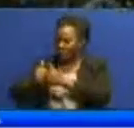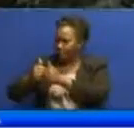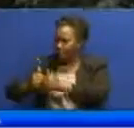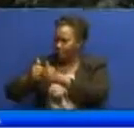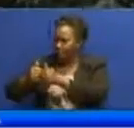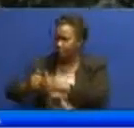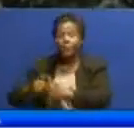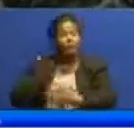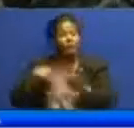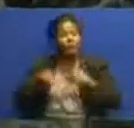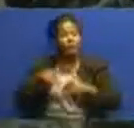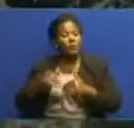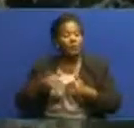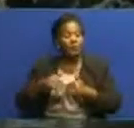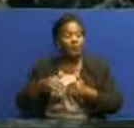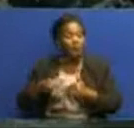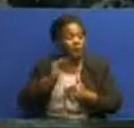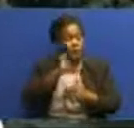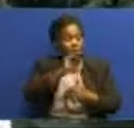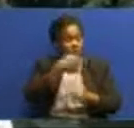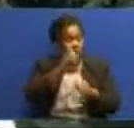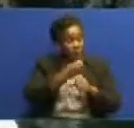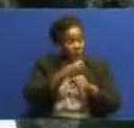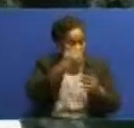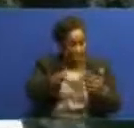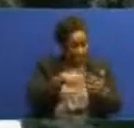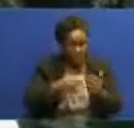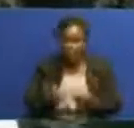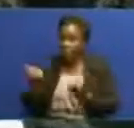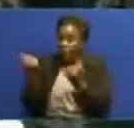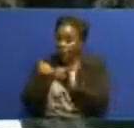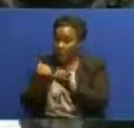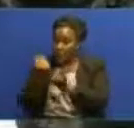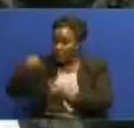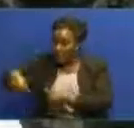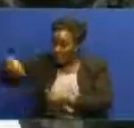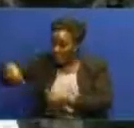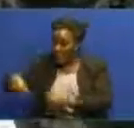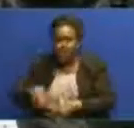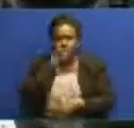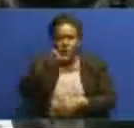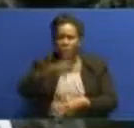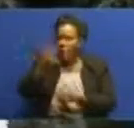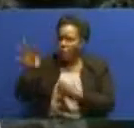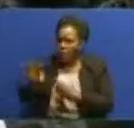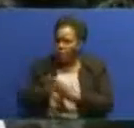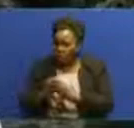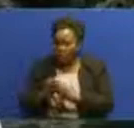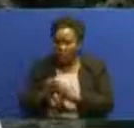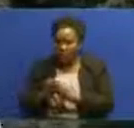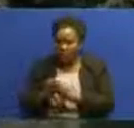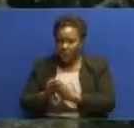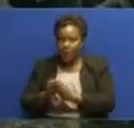wito kwa wafanya biyashara wazarishaji na wananchi wote kwa ujumla tujenge tabia ya kutumia